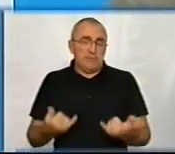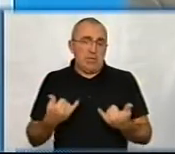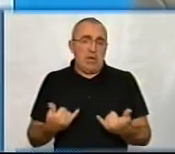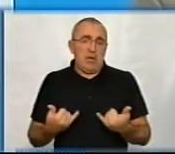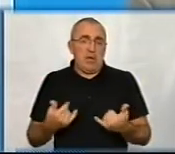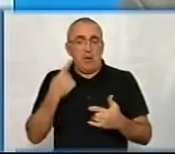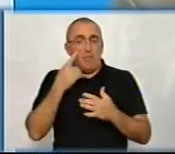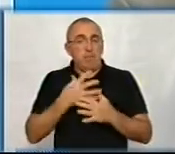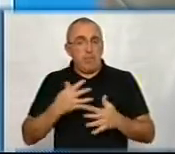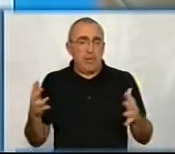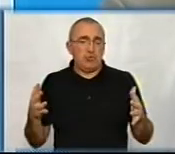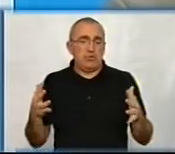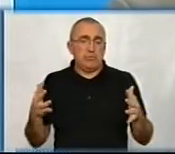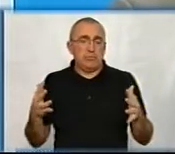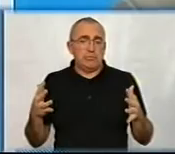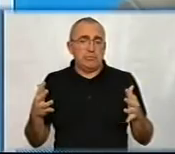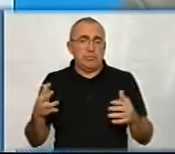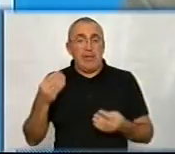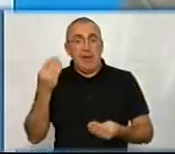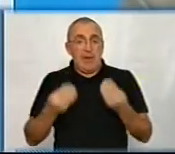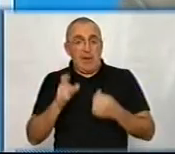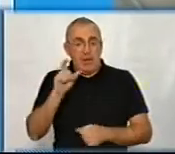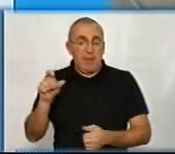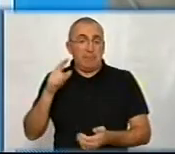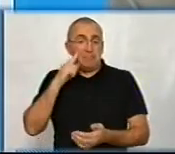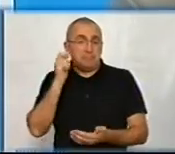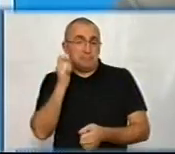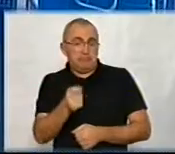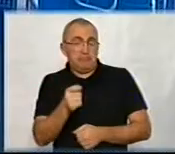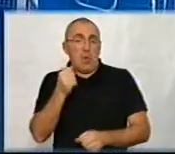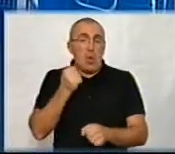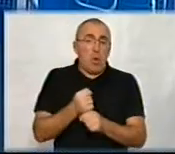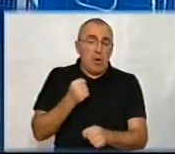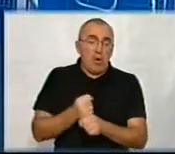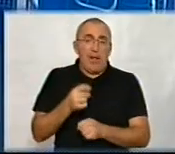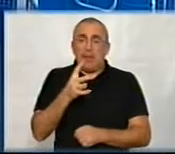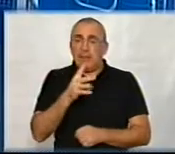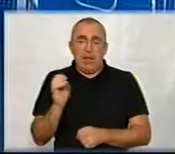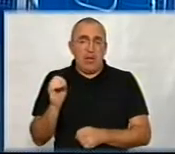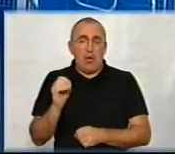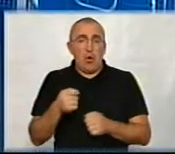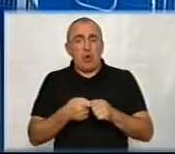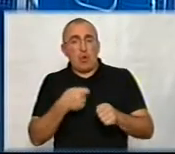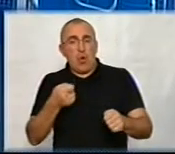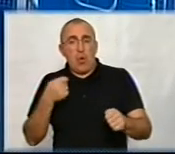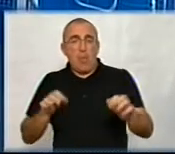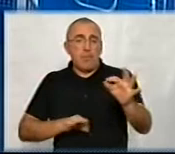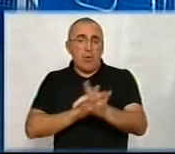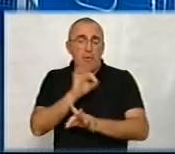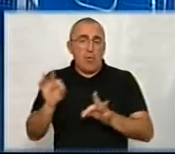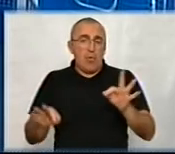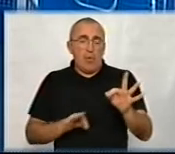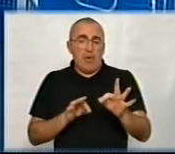більшість гравців зробила ставку на те, щоб робити не довгострокові проекти, не